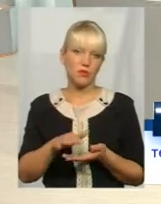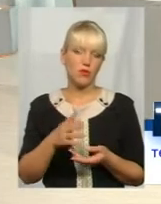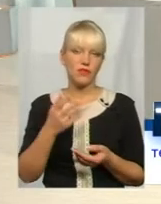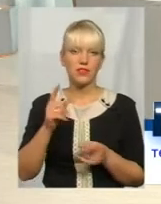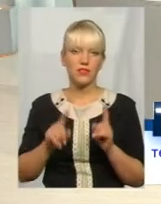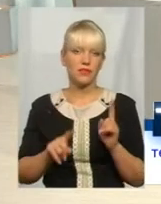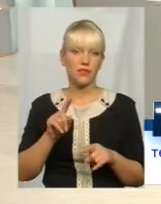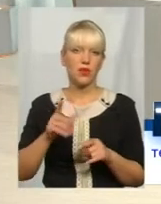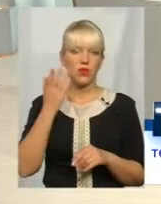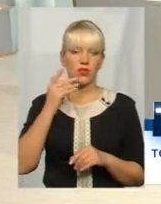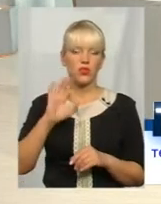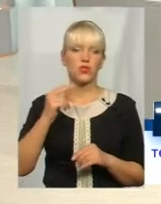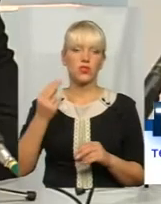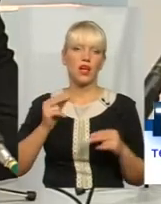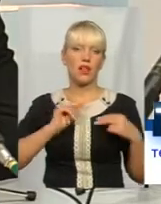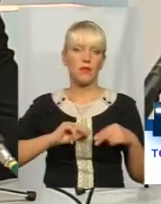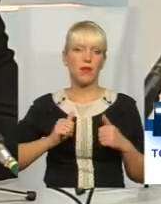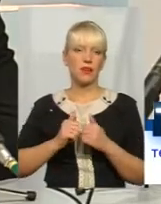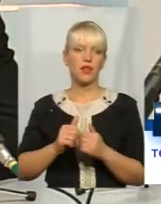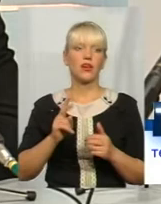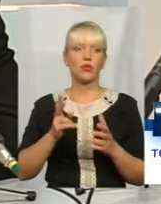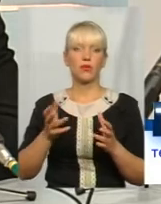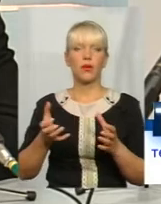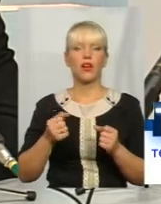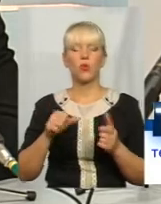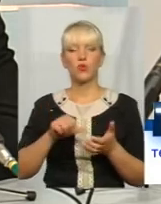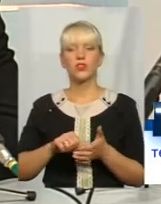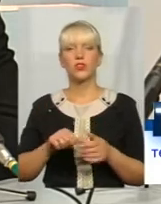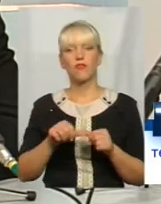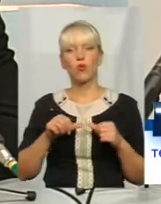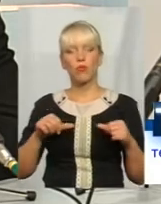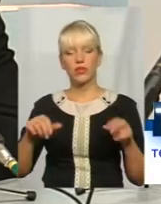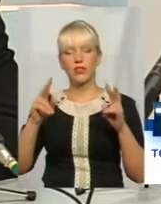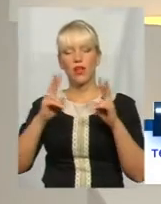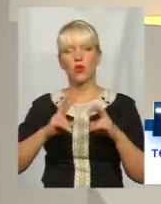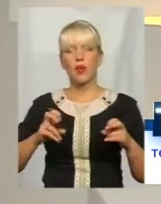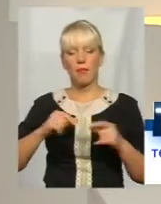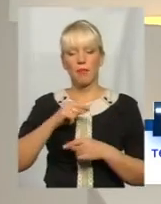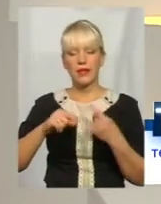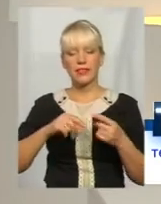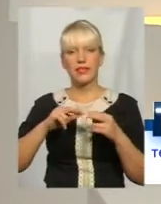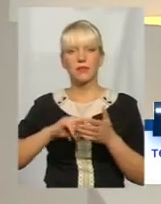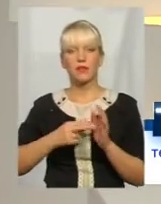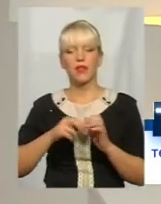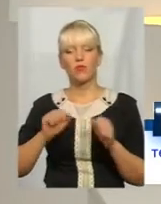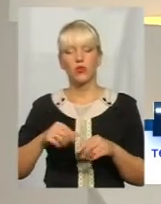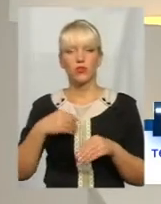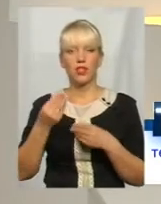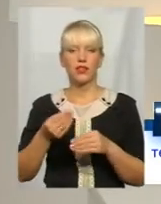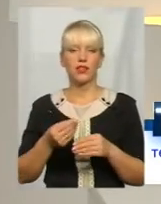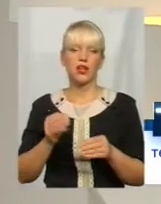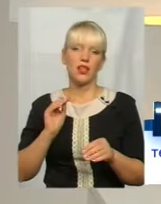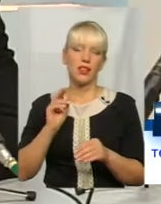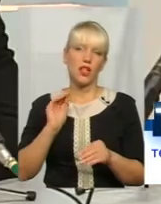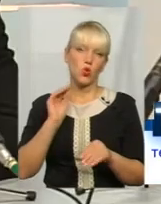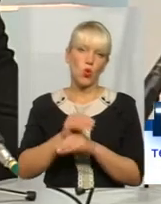соціальні партнери, які приймають участь в комісії, розглядаючи бізнес-план, можуть дати або до наопрацювання даної